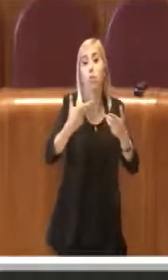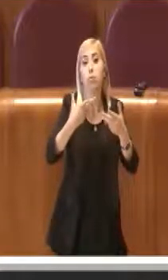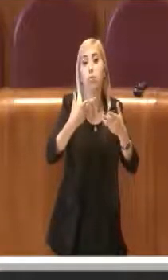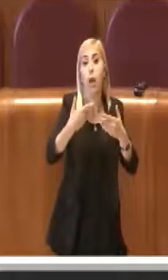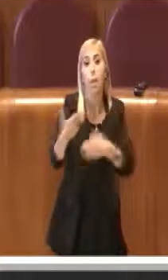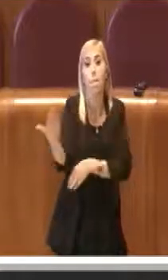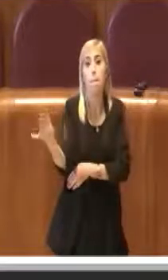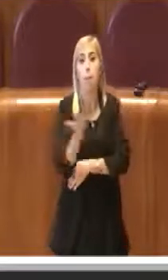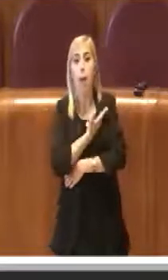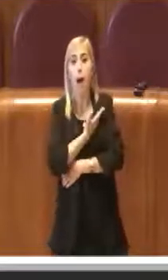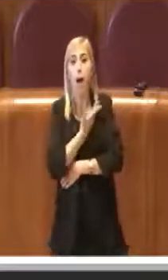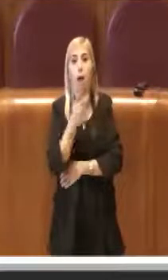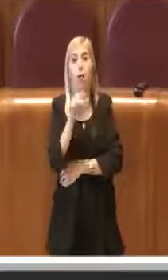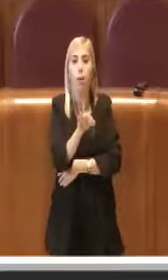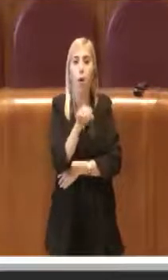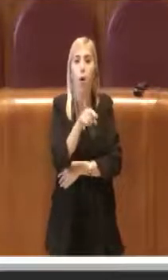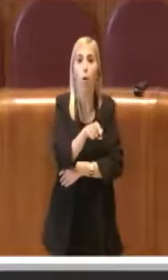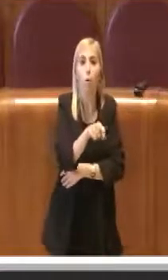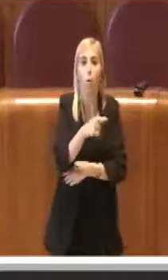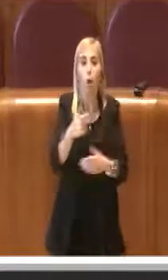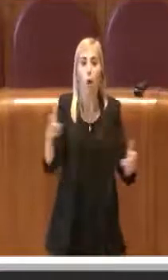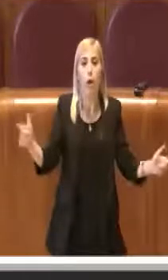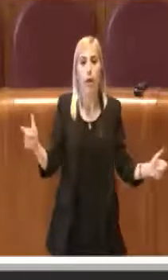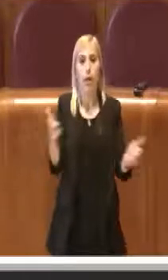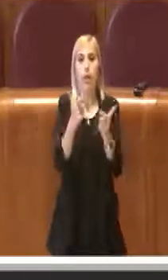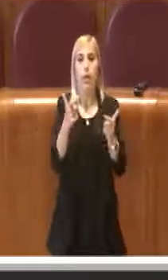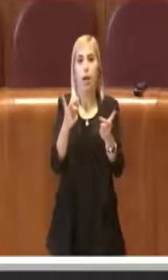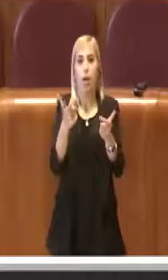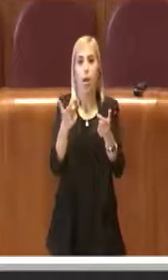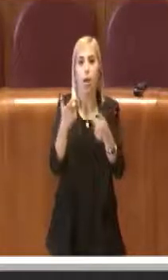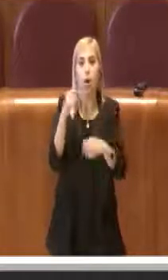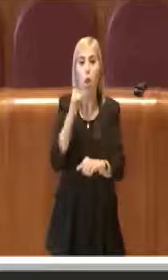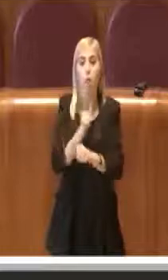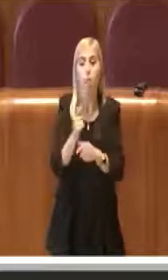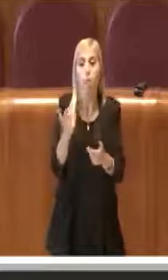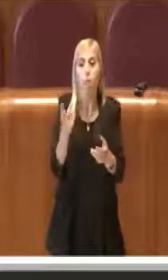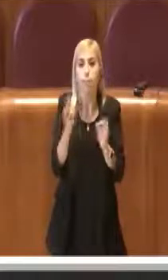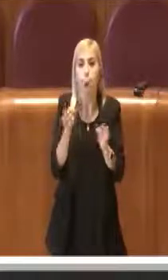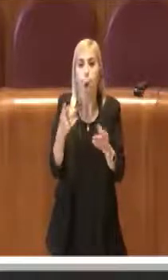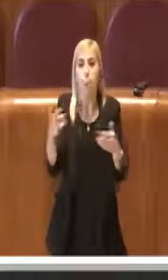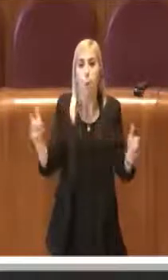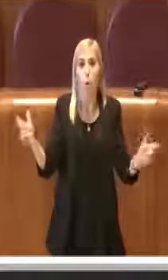questo periodo di chiusura forzata e il voto sarà favorevole quindi, grazie.